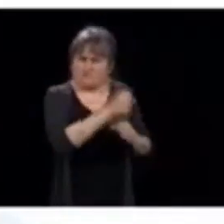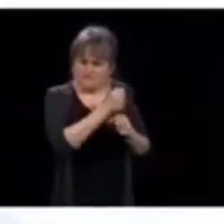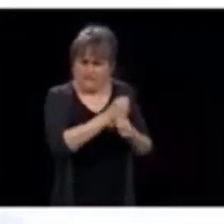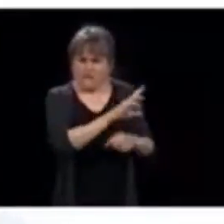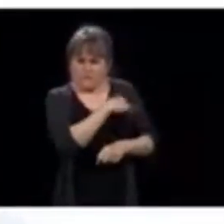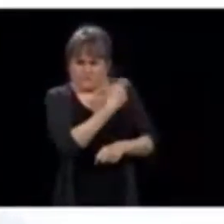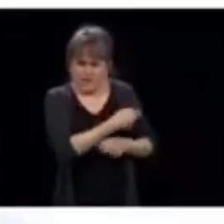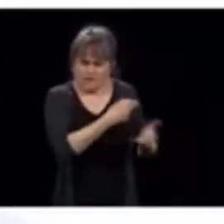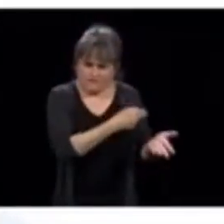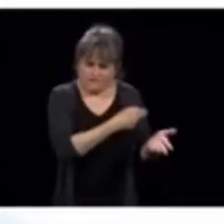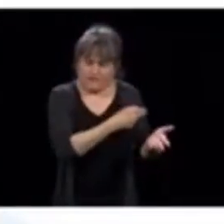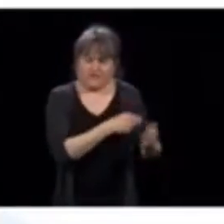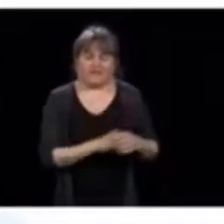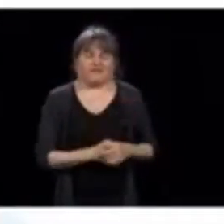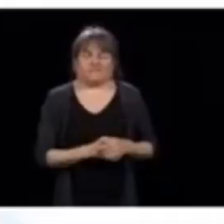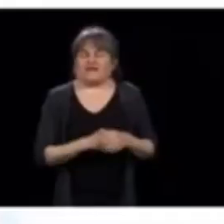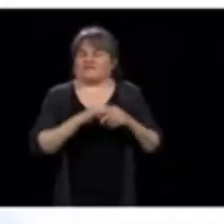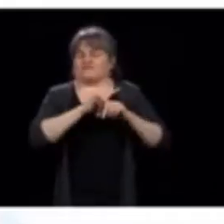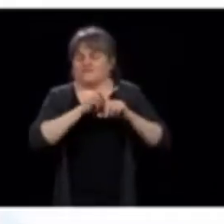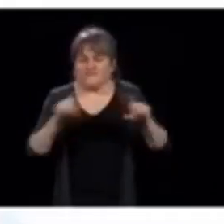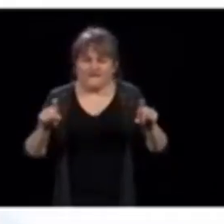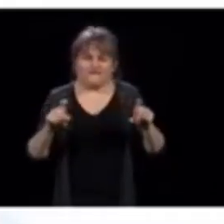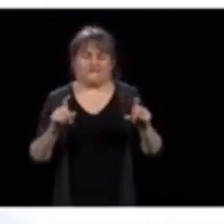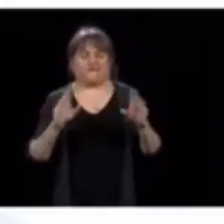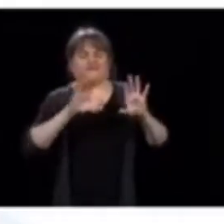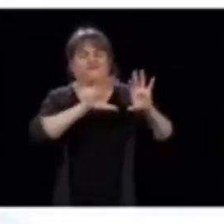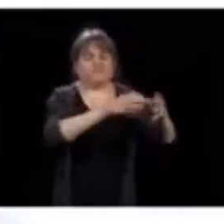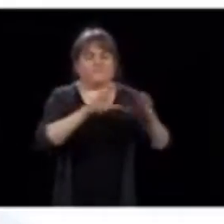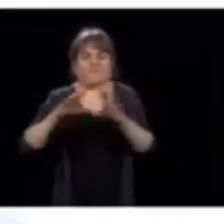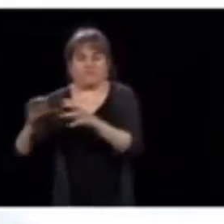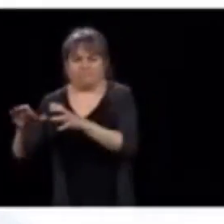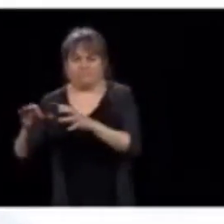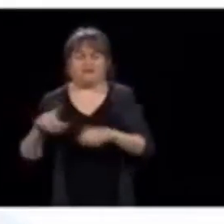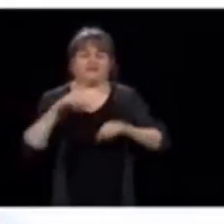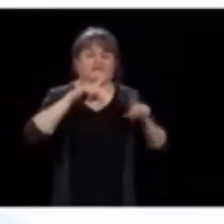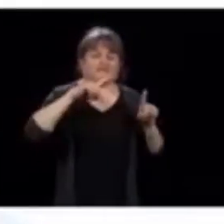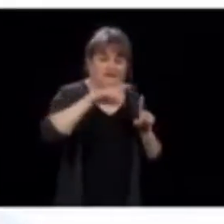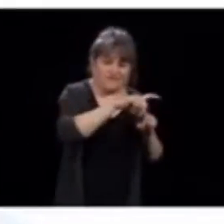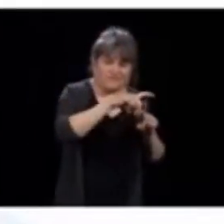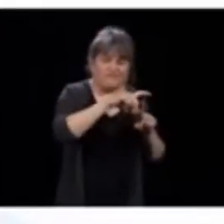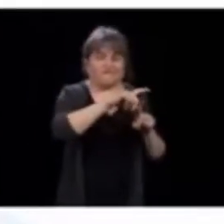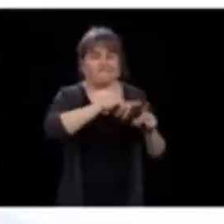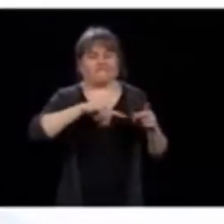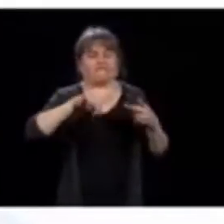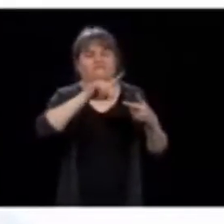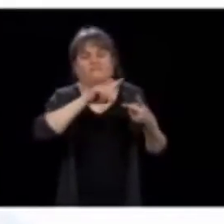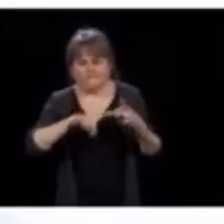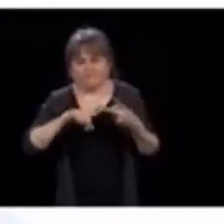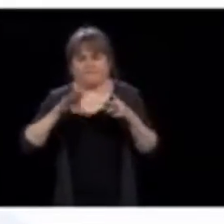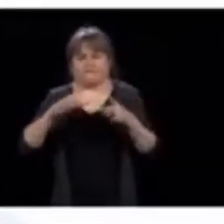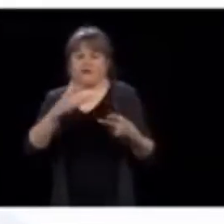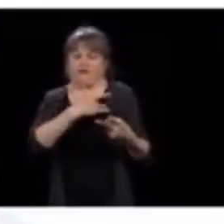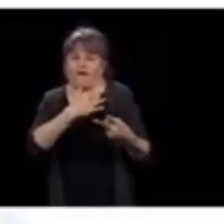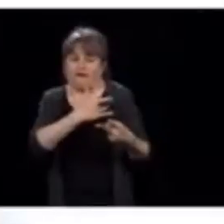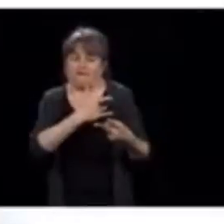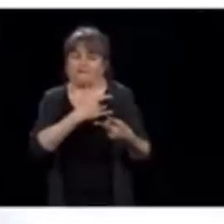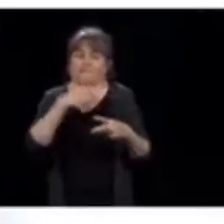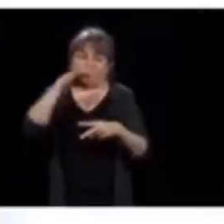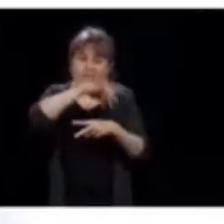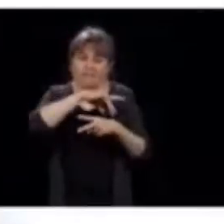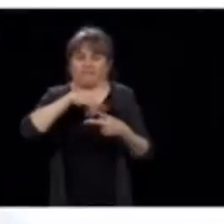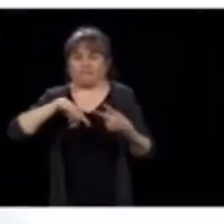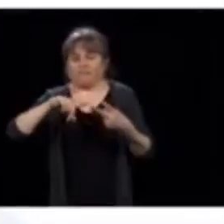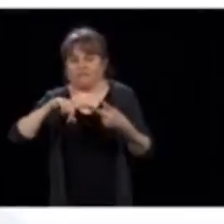Puis là, il faudrait le regarder spécialité par spécialité. Les cas de cancer, les cas de cardiologie, ça, les gens